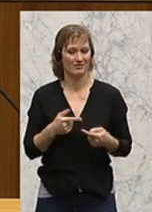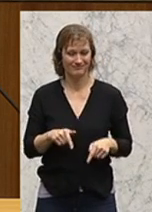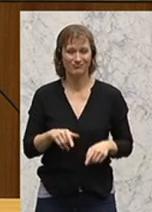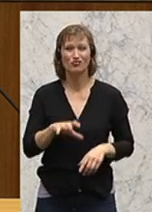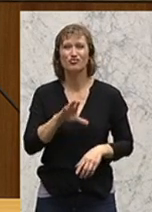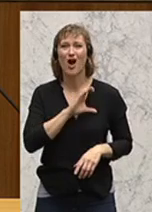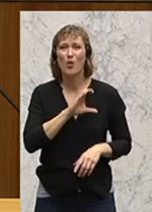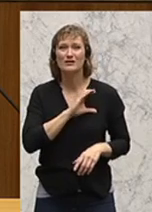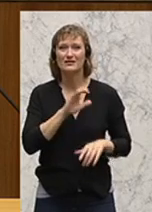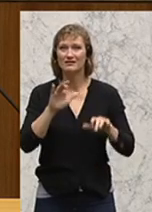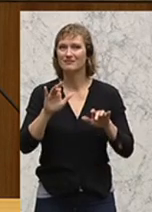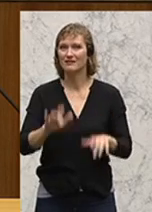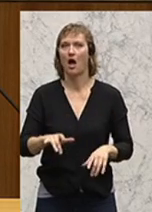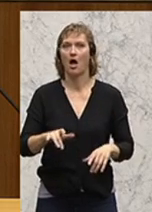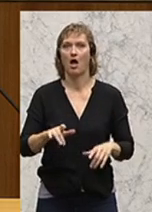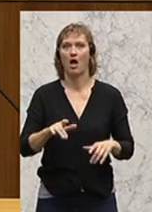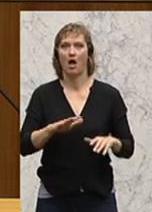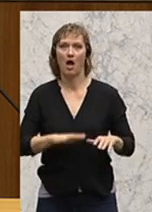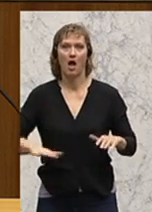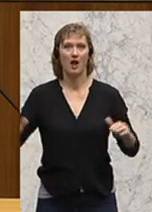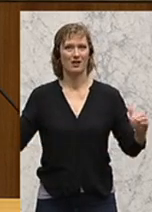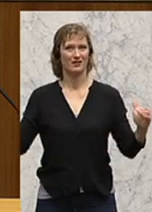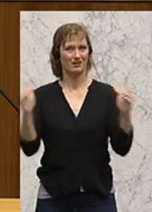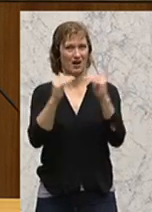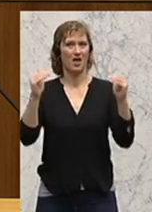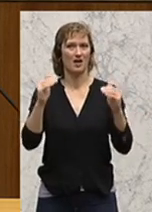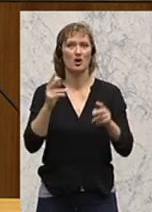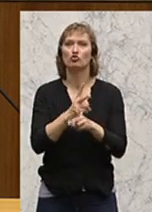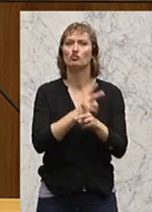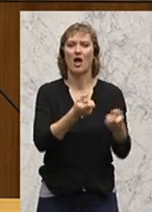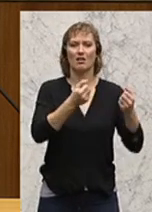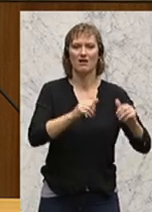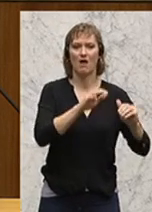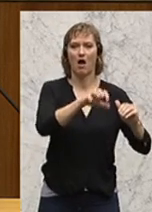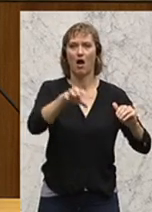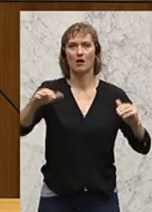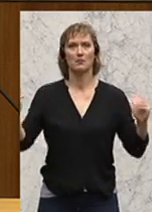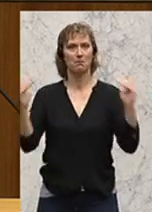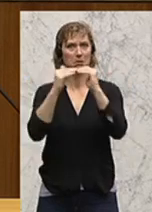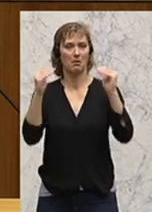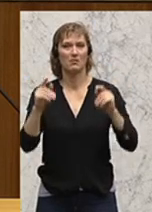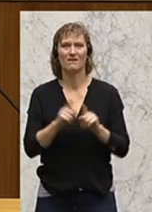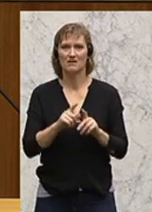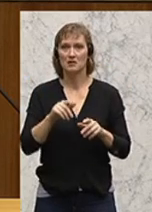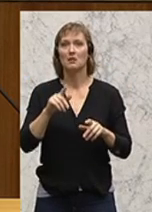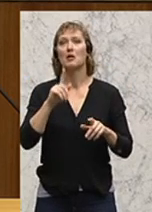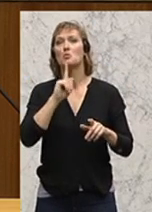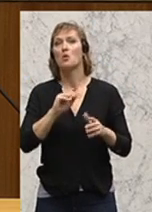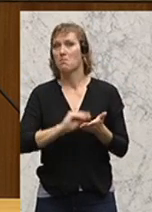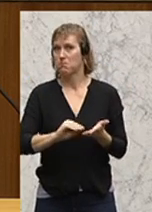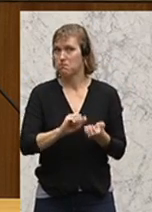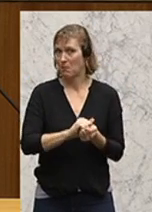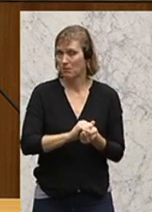Chance, dieses auf gleicher Augenhöhe mit den anderen Staatsgewalten zu agieren, wie man das mit Leben erfüllt.